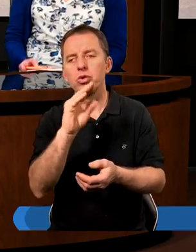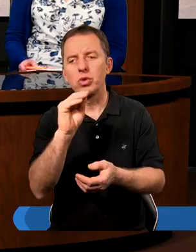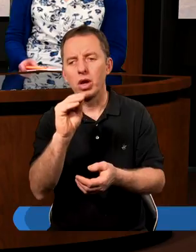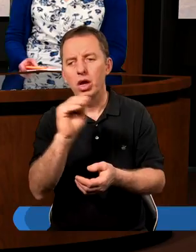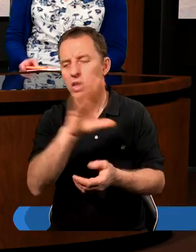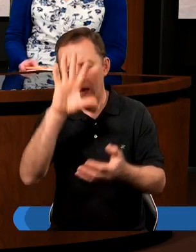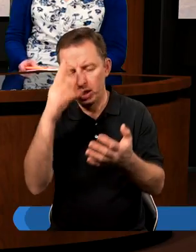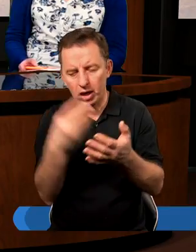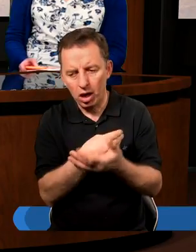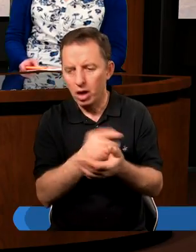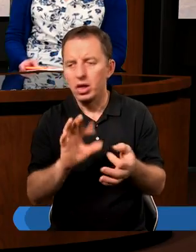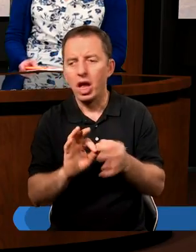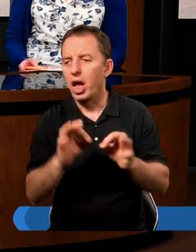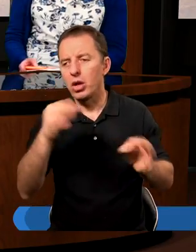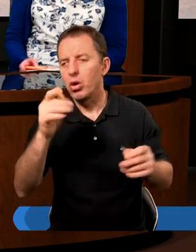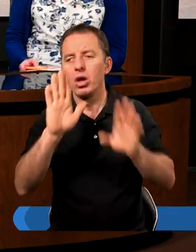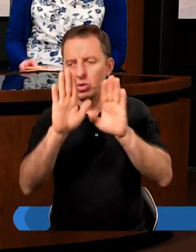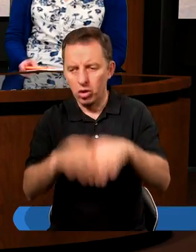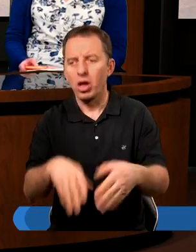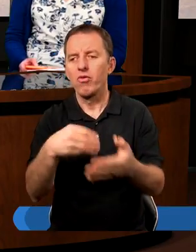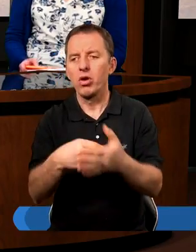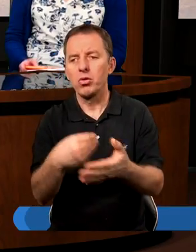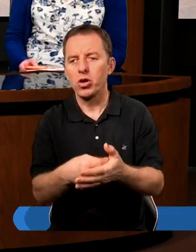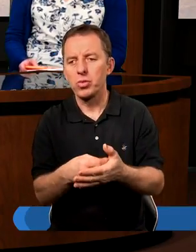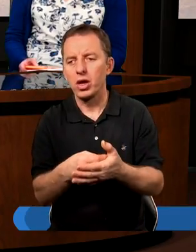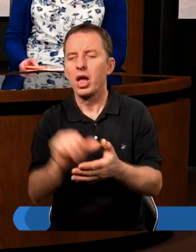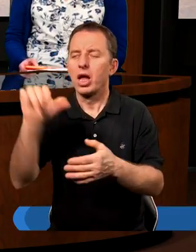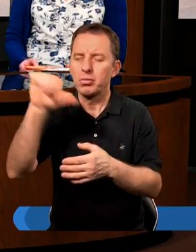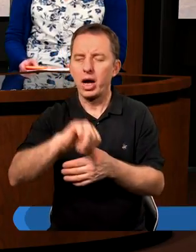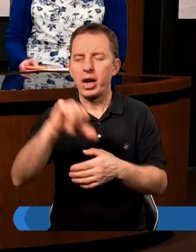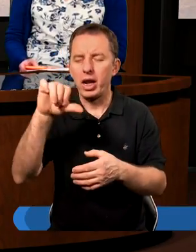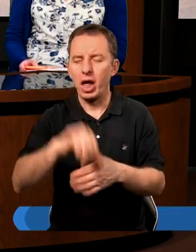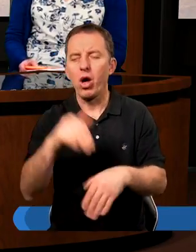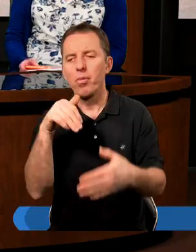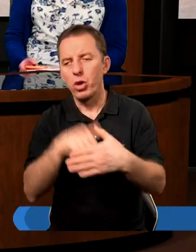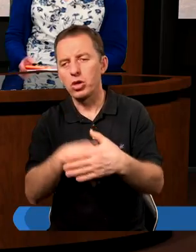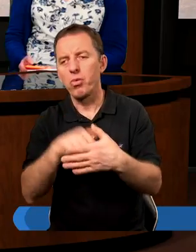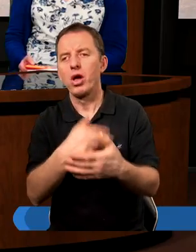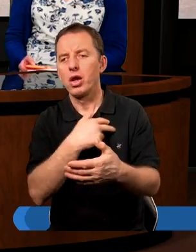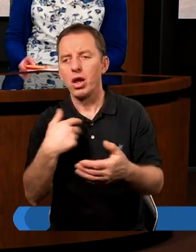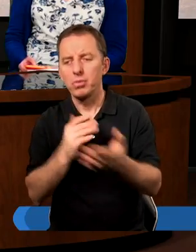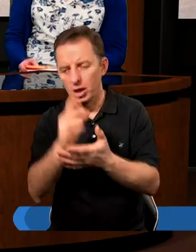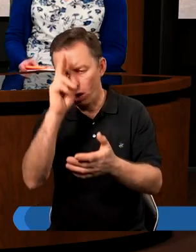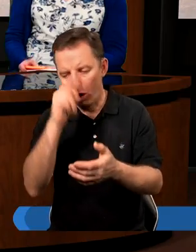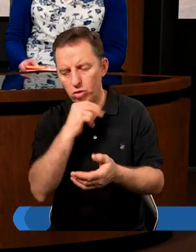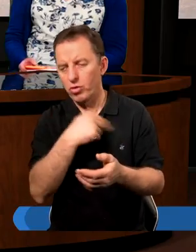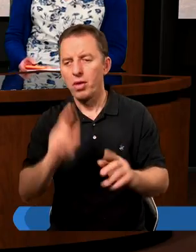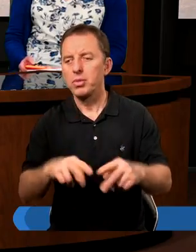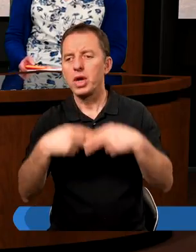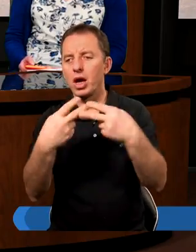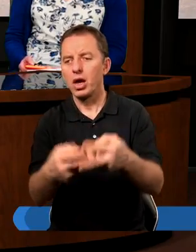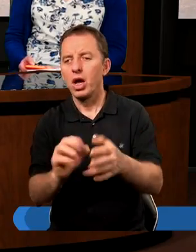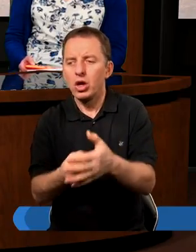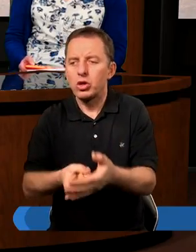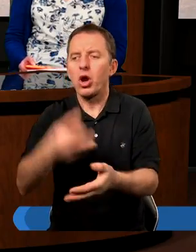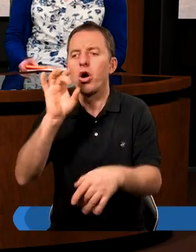nie srebrem, nie złotem zostaliśmy wykupieni z marnego postępowania naszego przez ojców nam przekazanego,